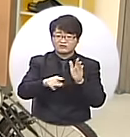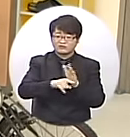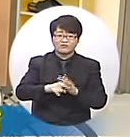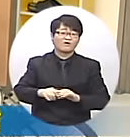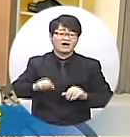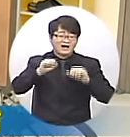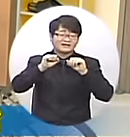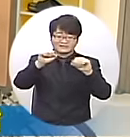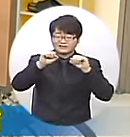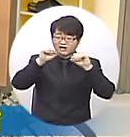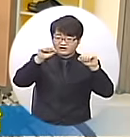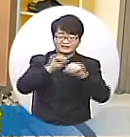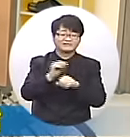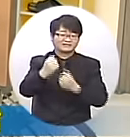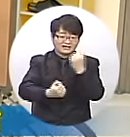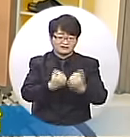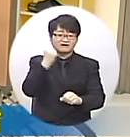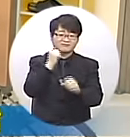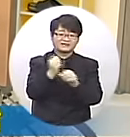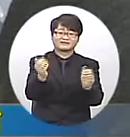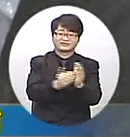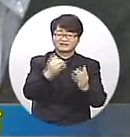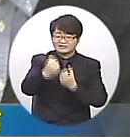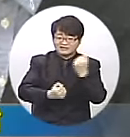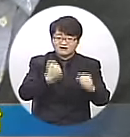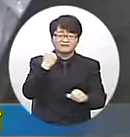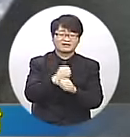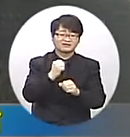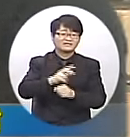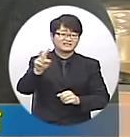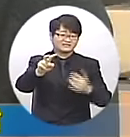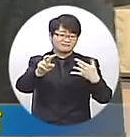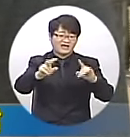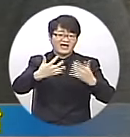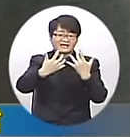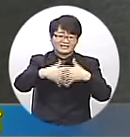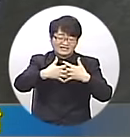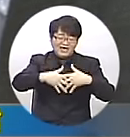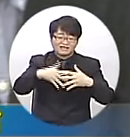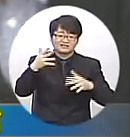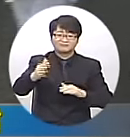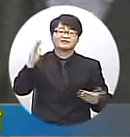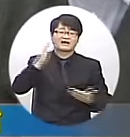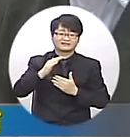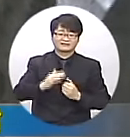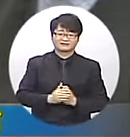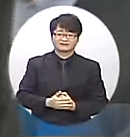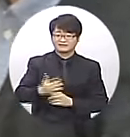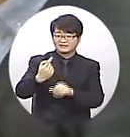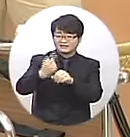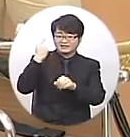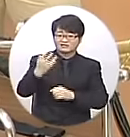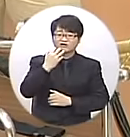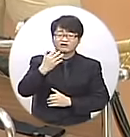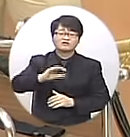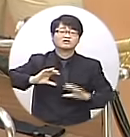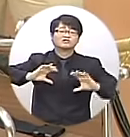자전거가 개발됐습니다. 이 자전거를 개발한 건 20대의 기계공학과 학생들. 지난해